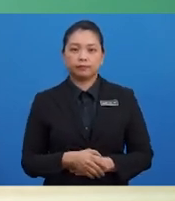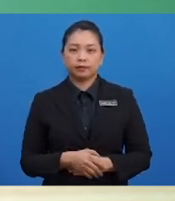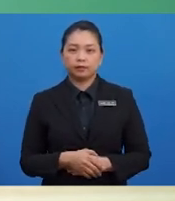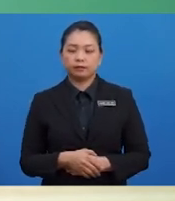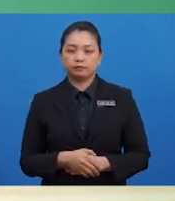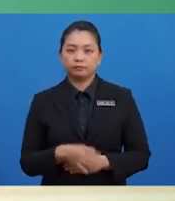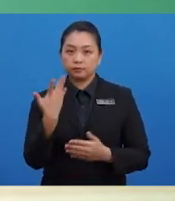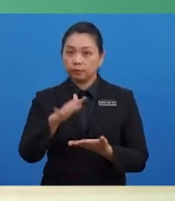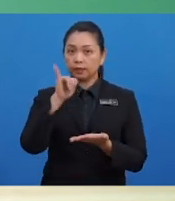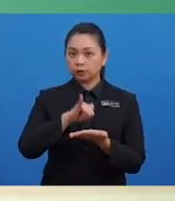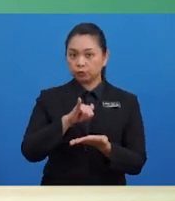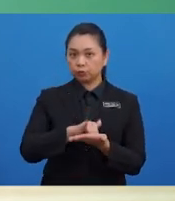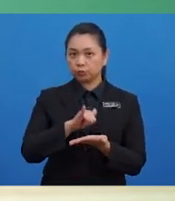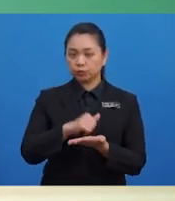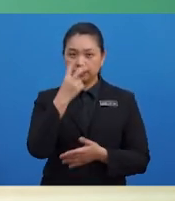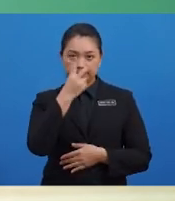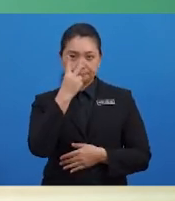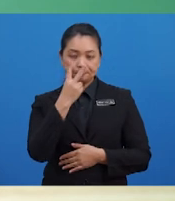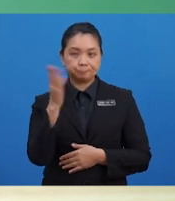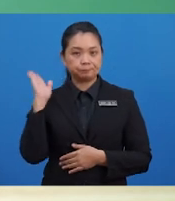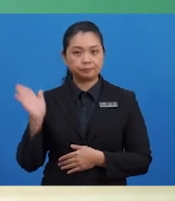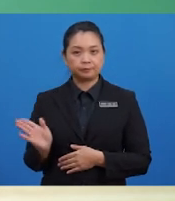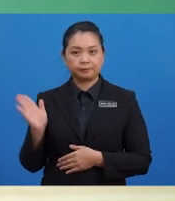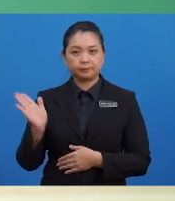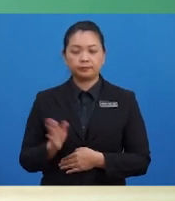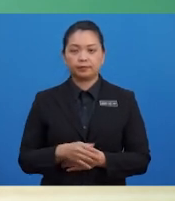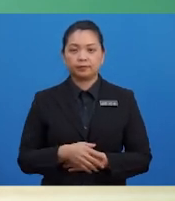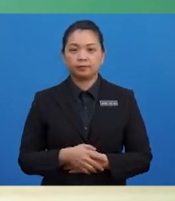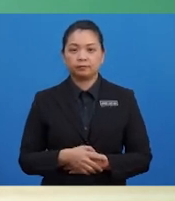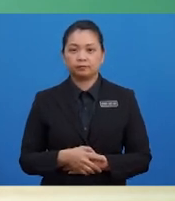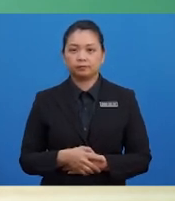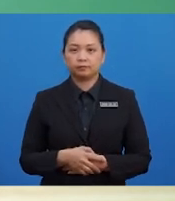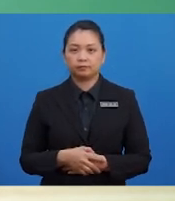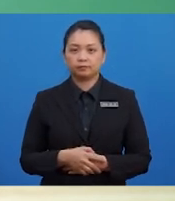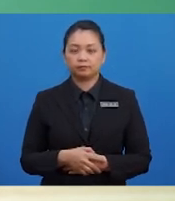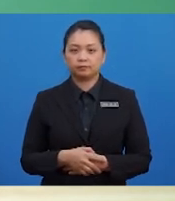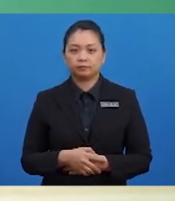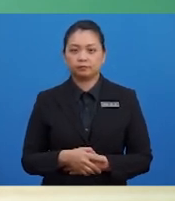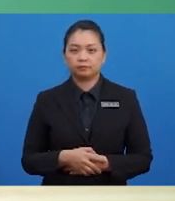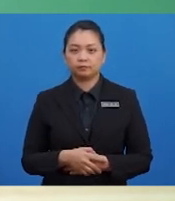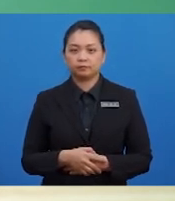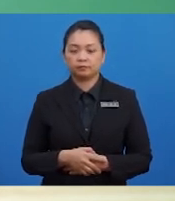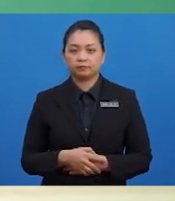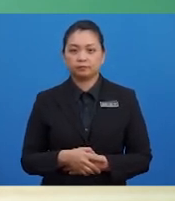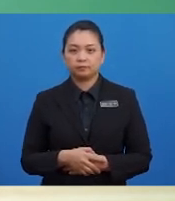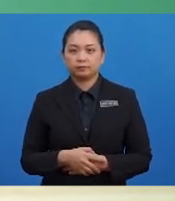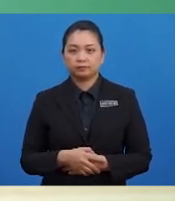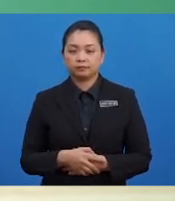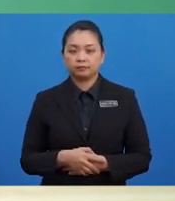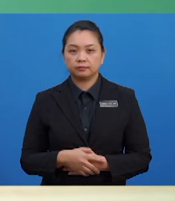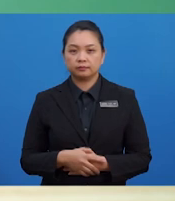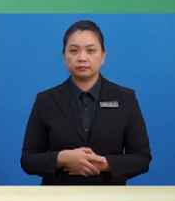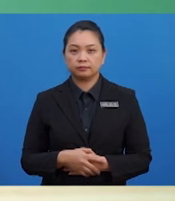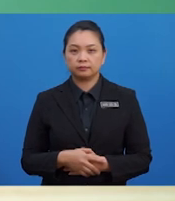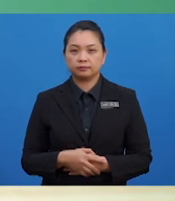Kemudian, di sebelah kredit pula, tuliskan baki akhir atau baki HB.